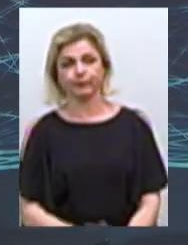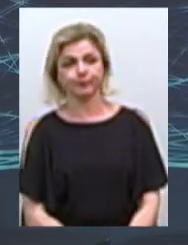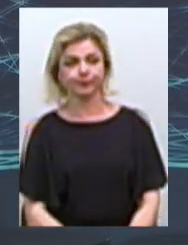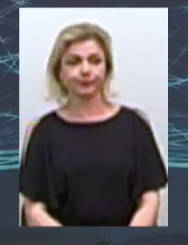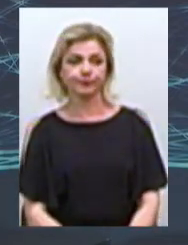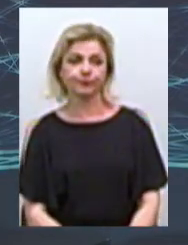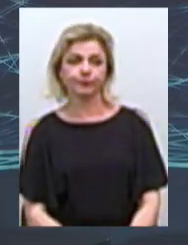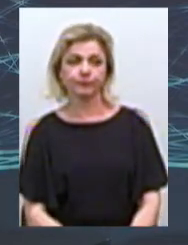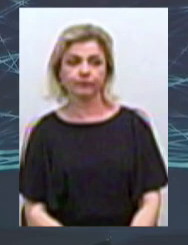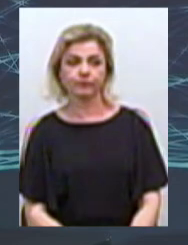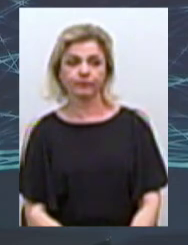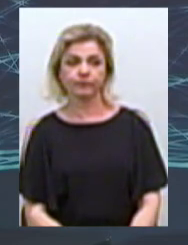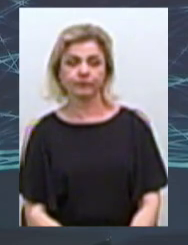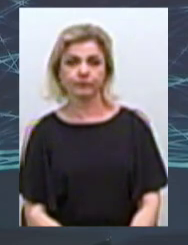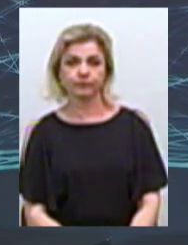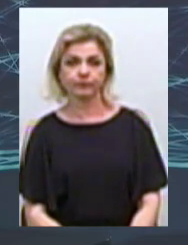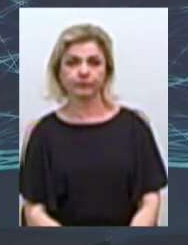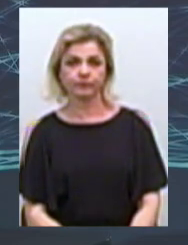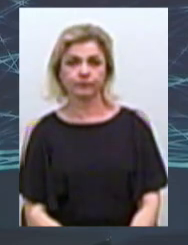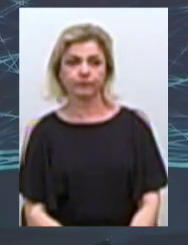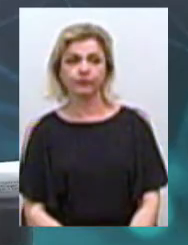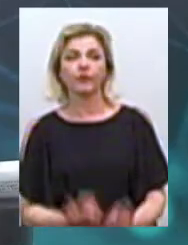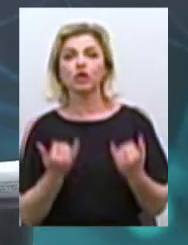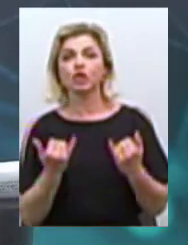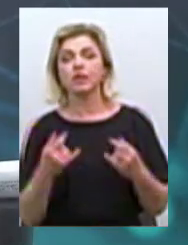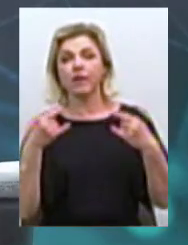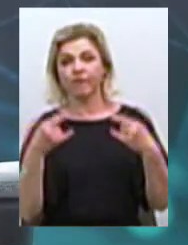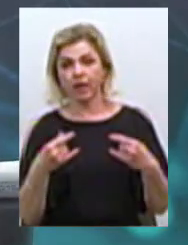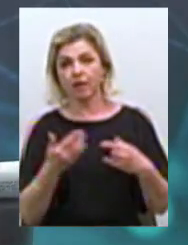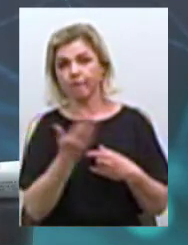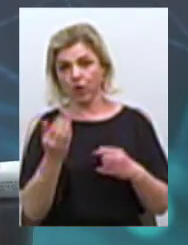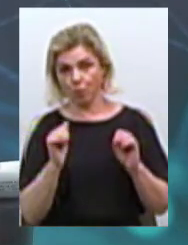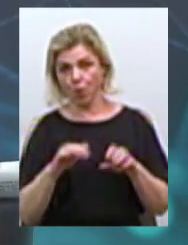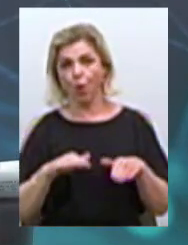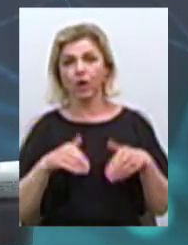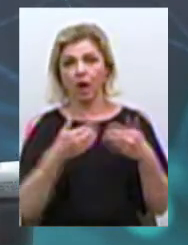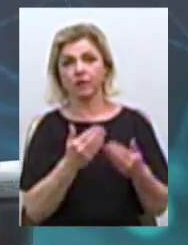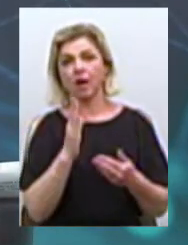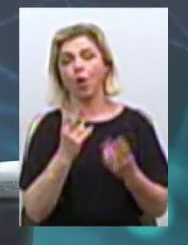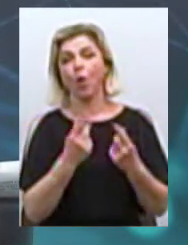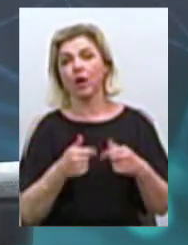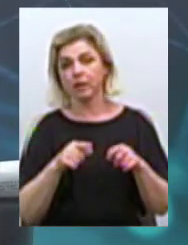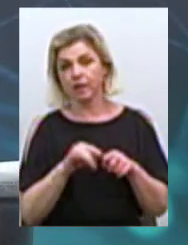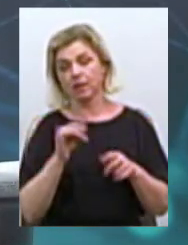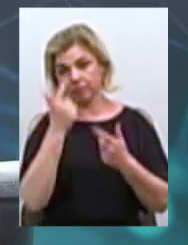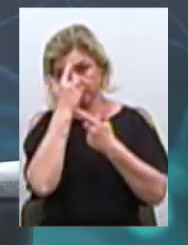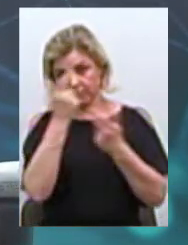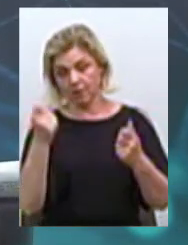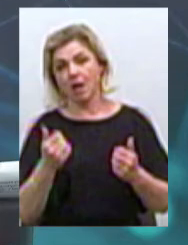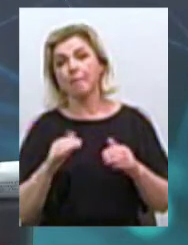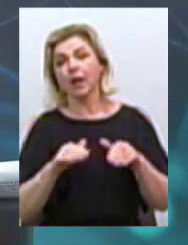громадян Ніколаєвів. Марія, зараз в нашому прямому ефірі ви можете звернутися до організації і закликати їх,